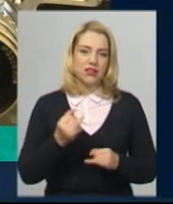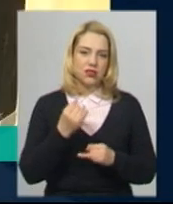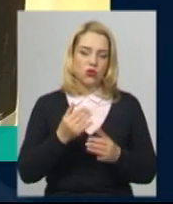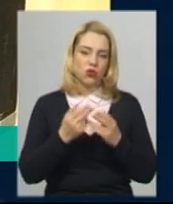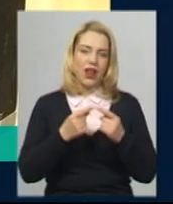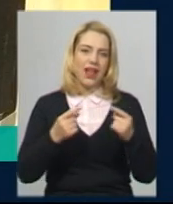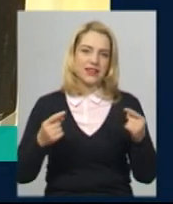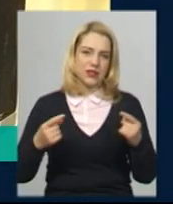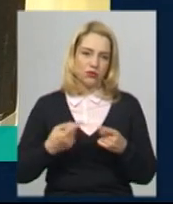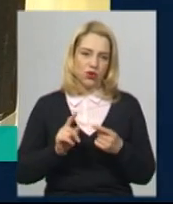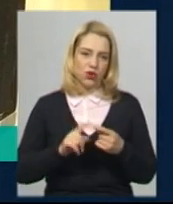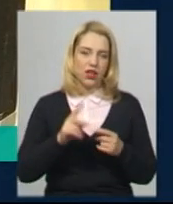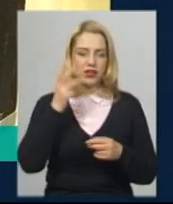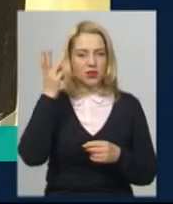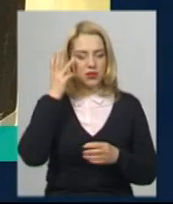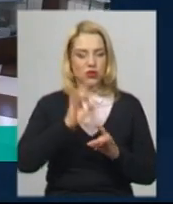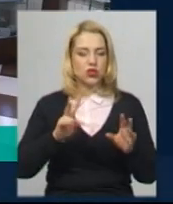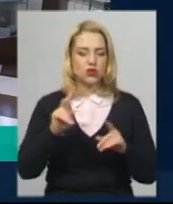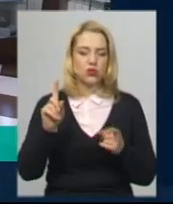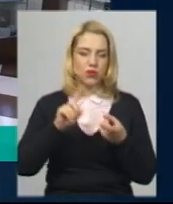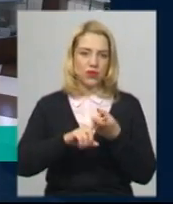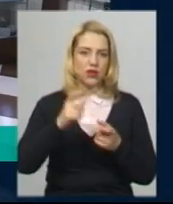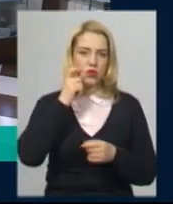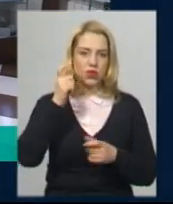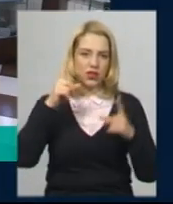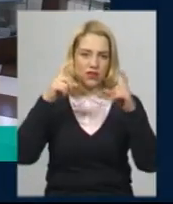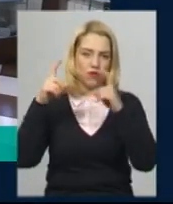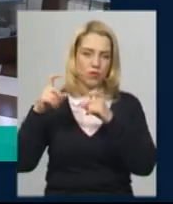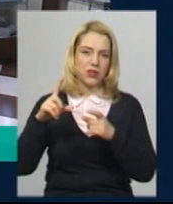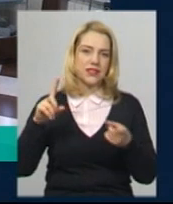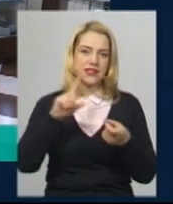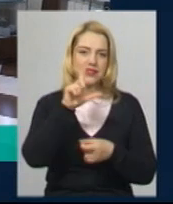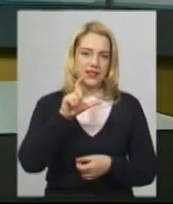У Хмельницькому розповіли, що пов'язує український фотоапарат із Німеччиною.